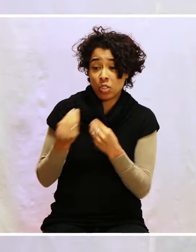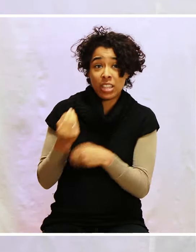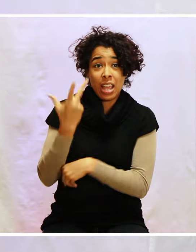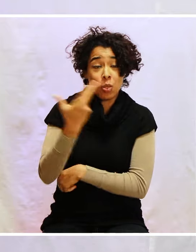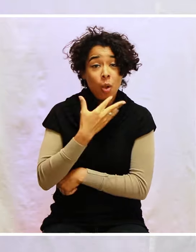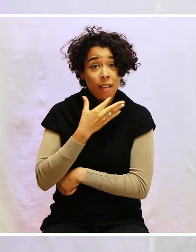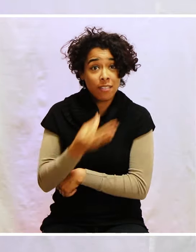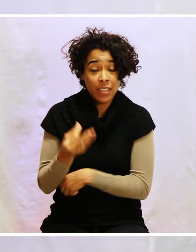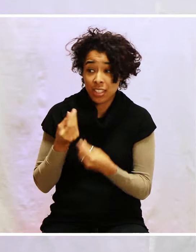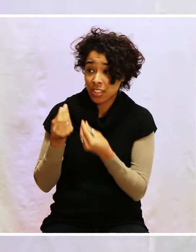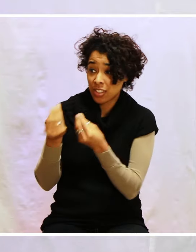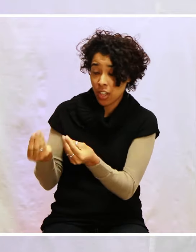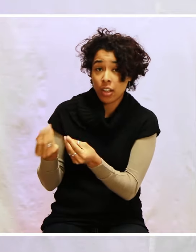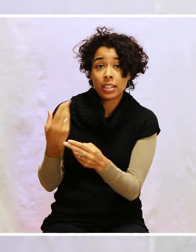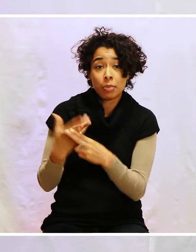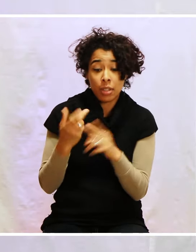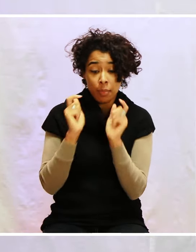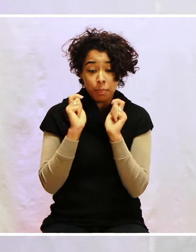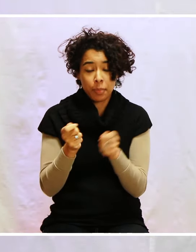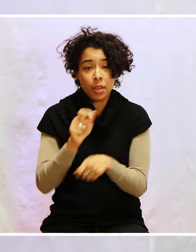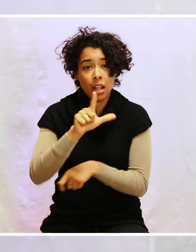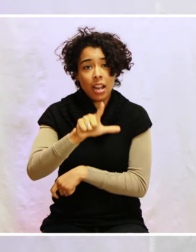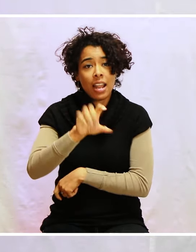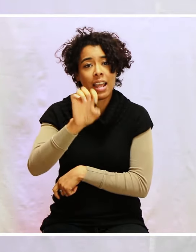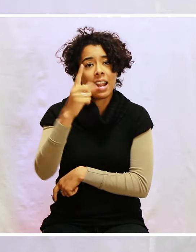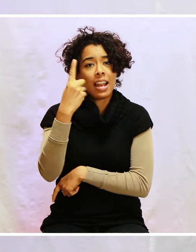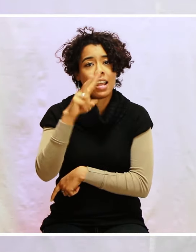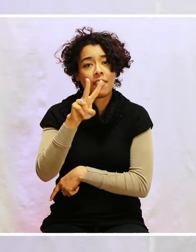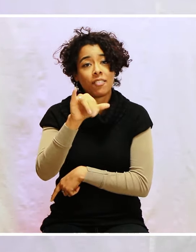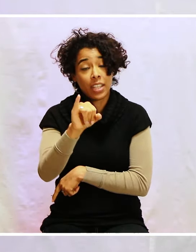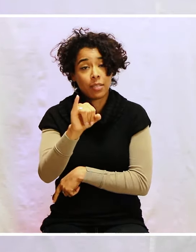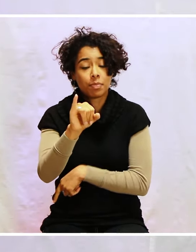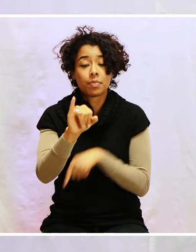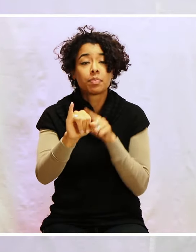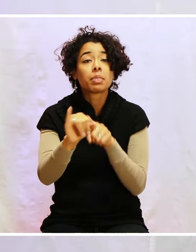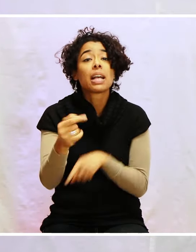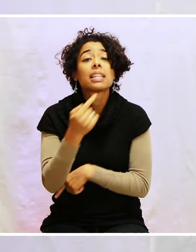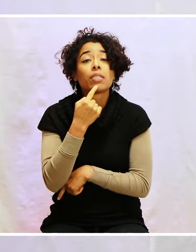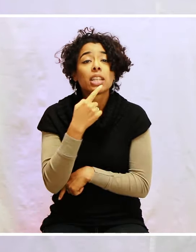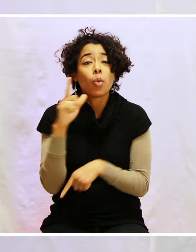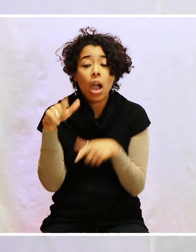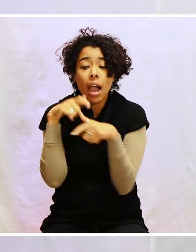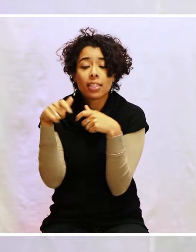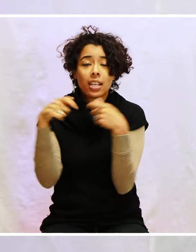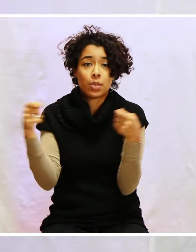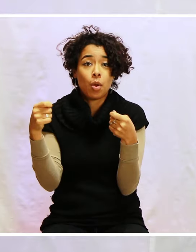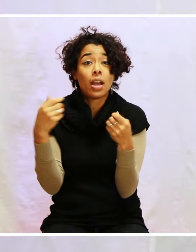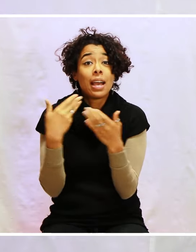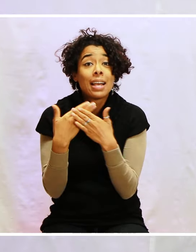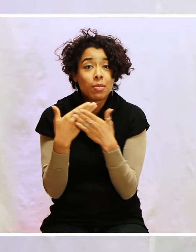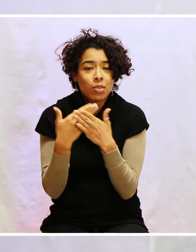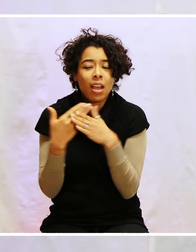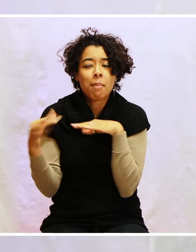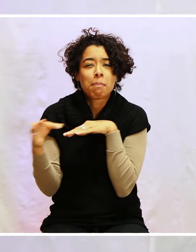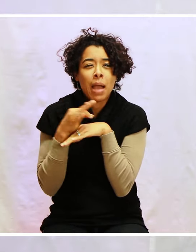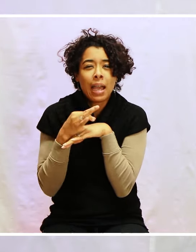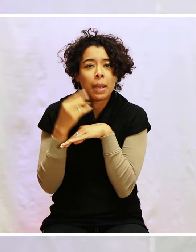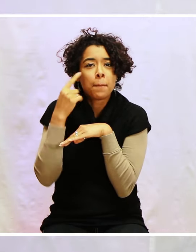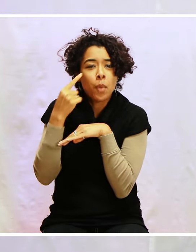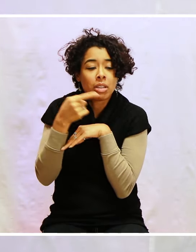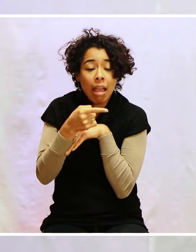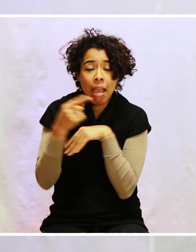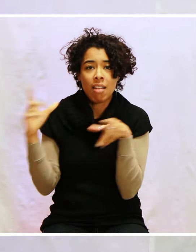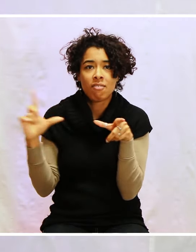pourquoi on lui donna le nom de Lévi. Amen. » Lévi veut dire « attachement ». C'est pour ça qu'elle veut dire « il s'attachera à moi ».